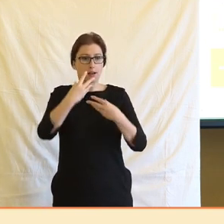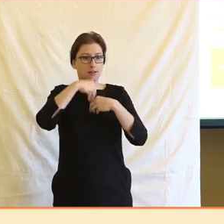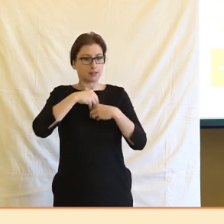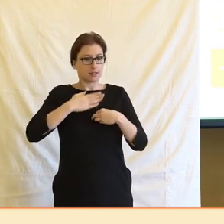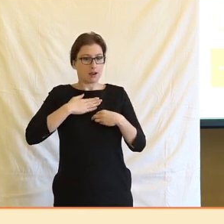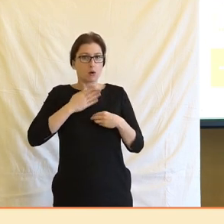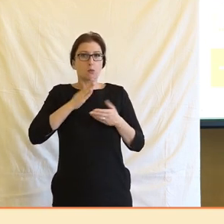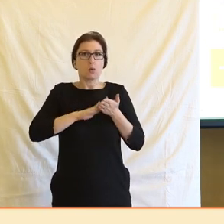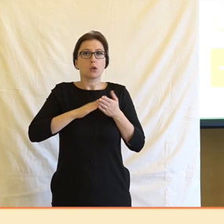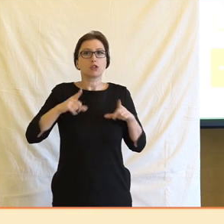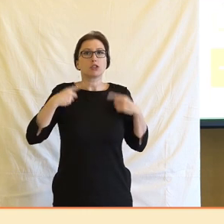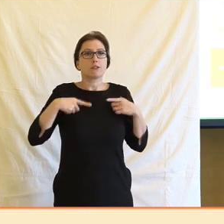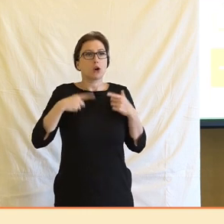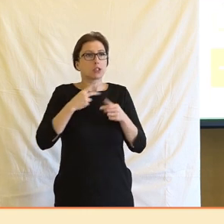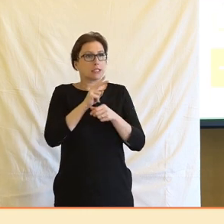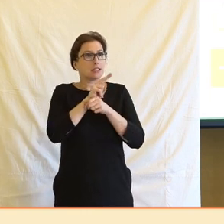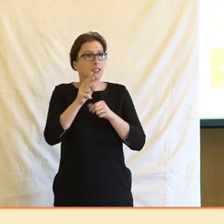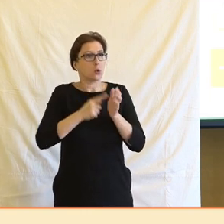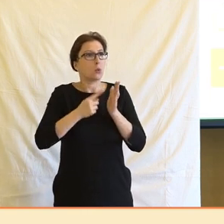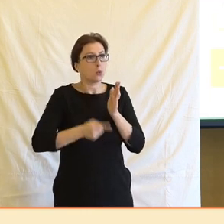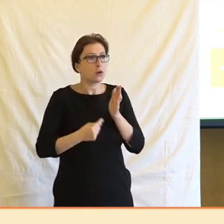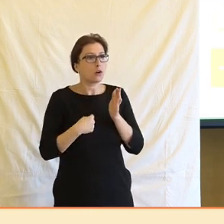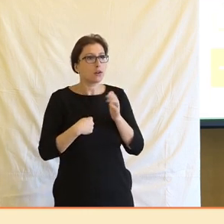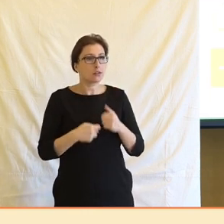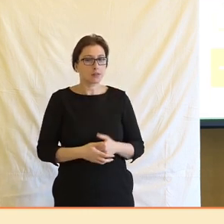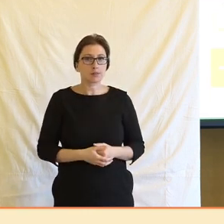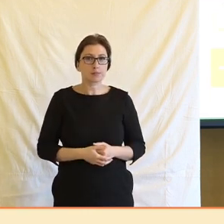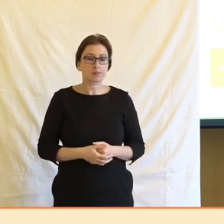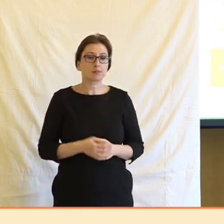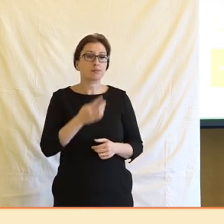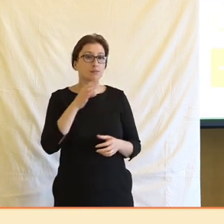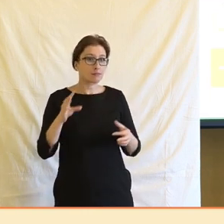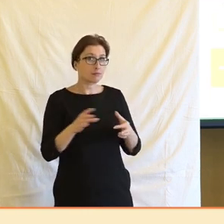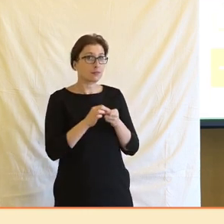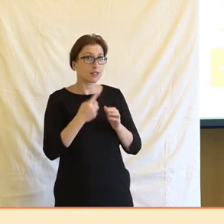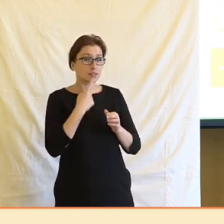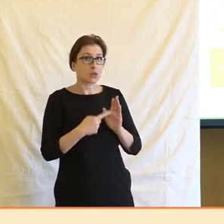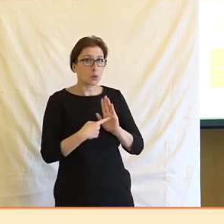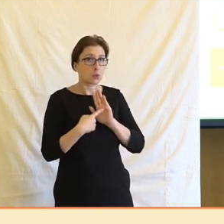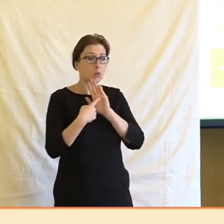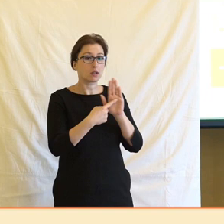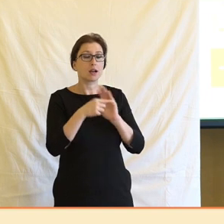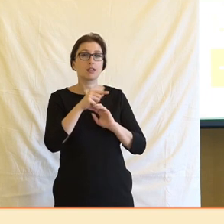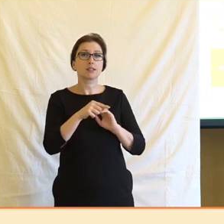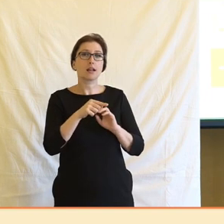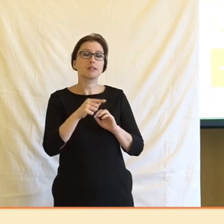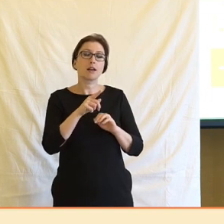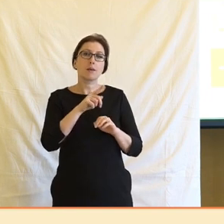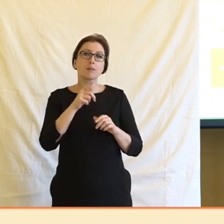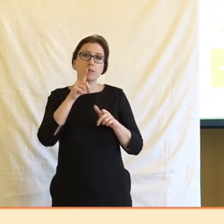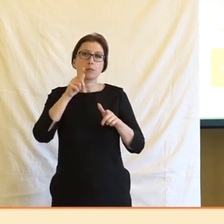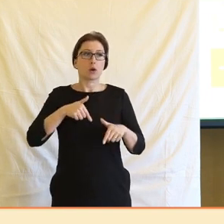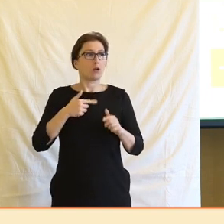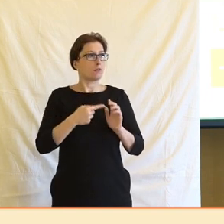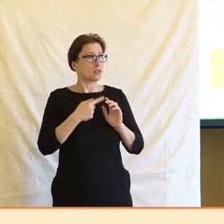táhne, jak červená nit. A tady na tomhletom jenom si dovolím tu nahrávku, vlastně právě ten moment té profesní seberealizace